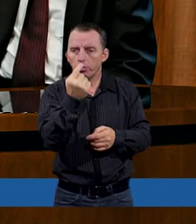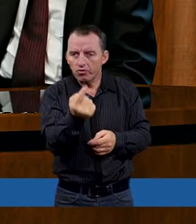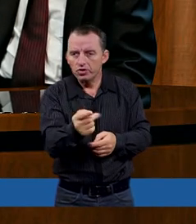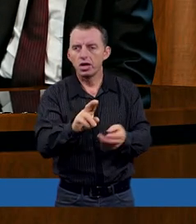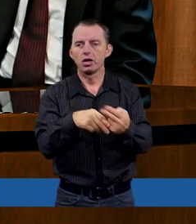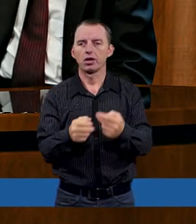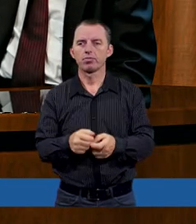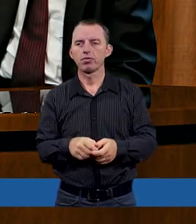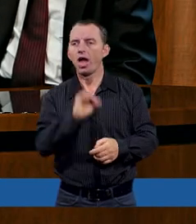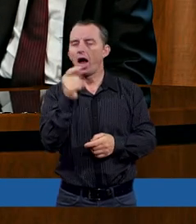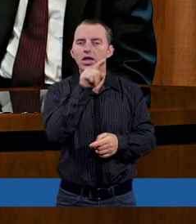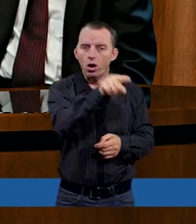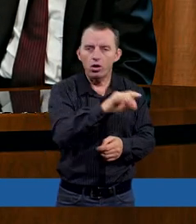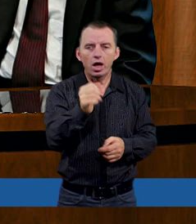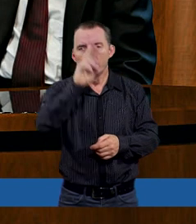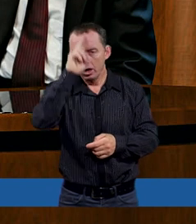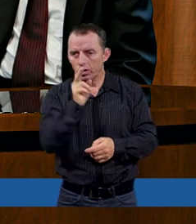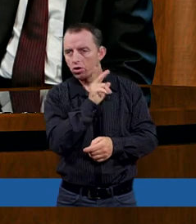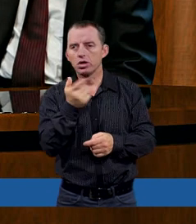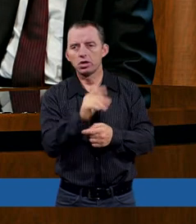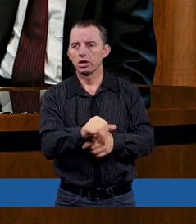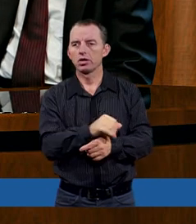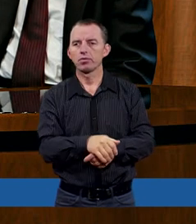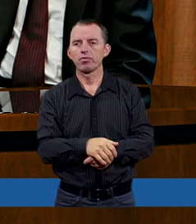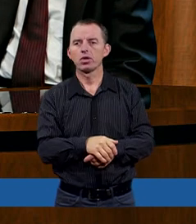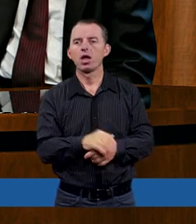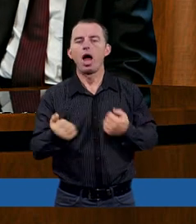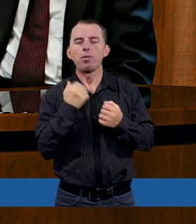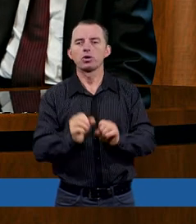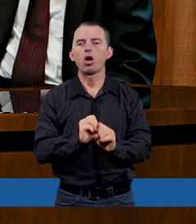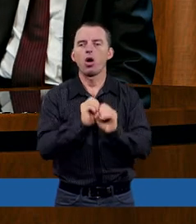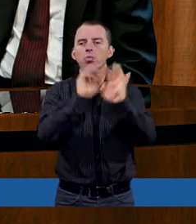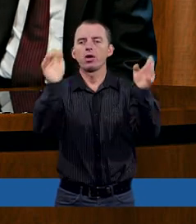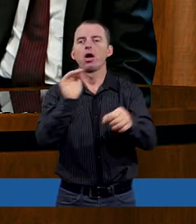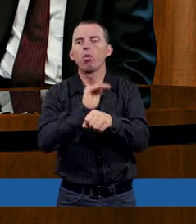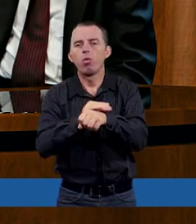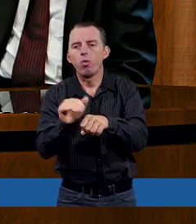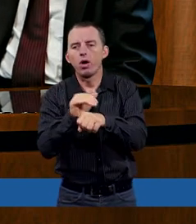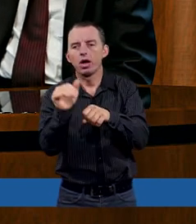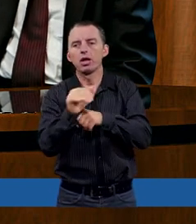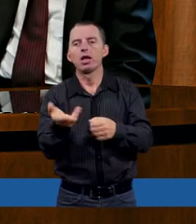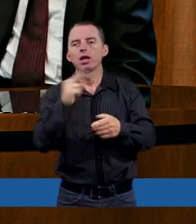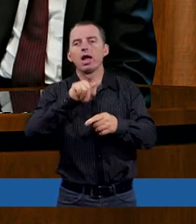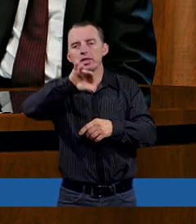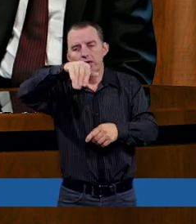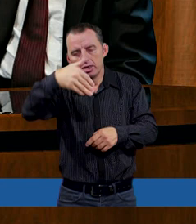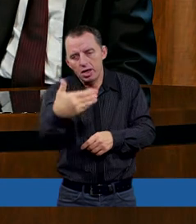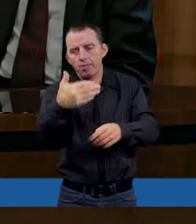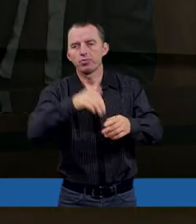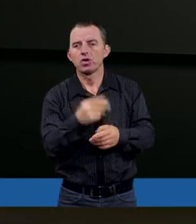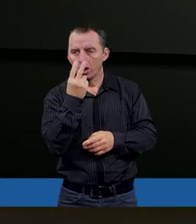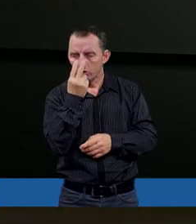Jezus odpowiedział, a nie on, a nie jego rodzice. Ale żeby objawiła się łaska Boża nad nim. Ale